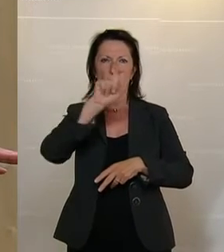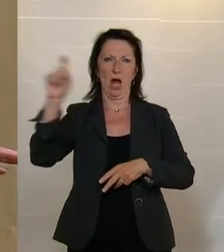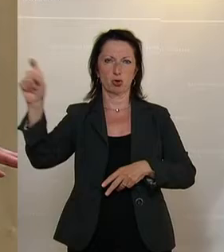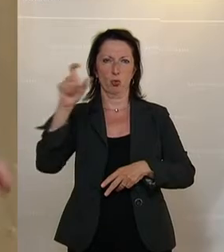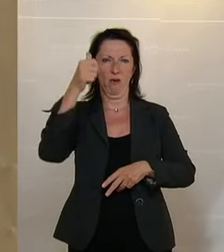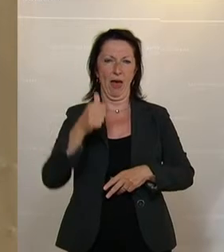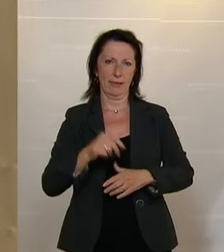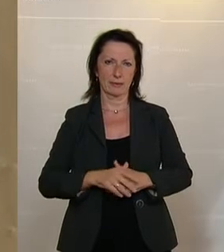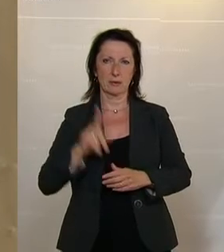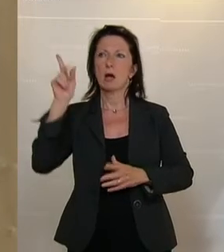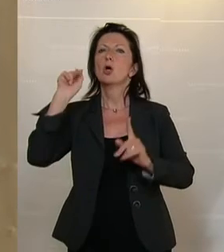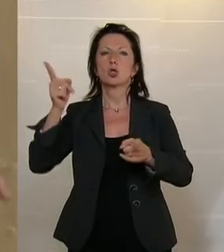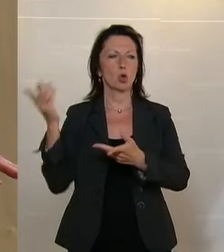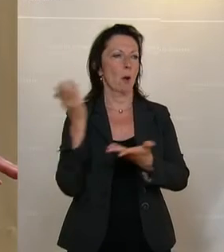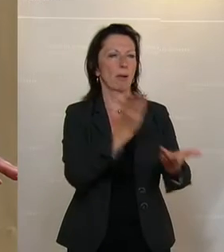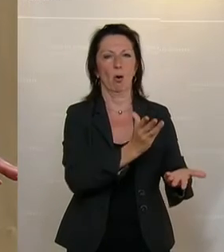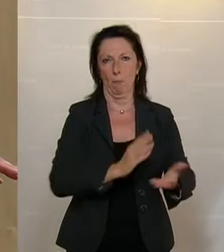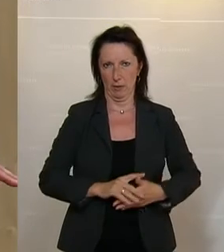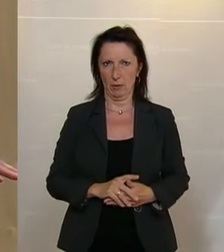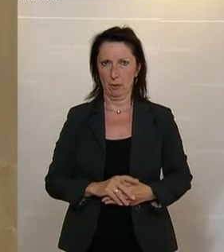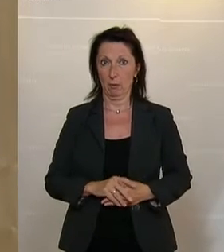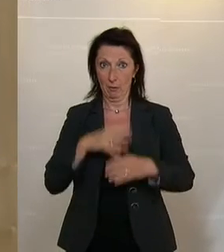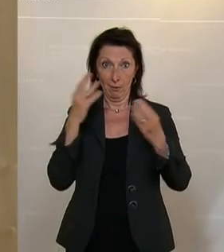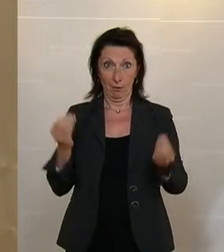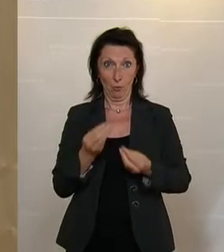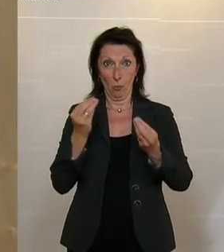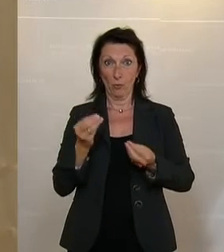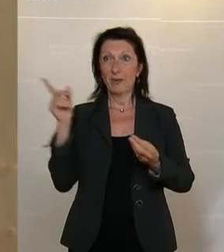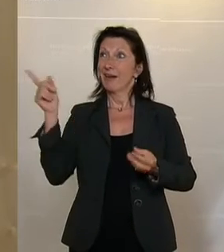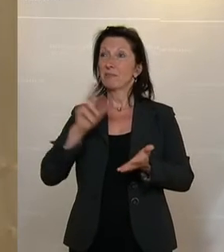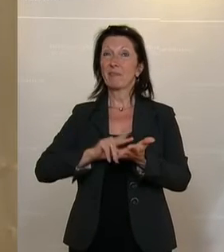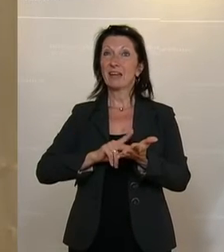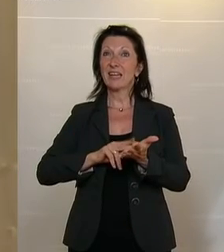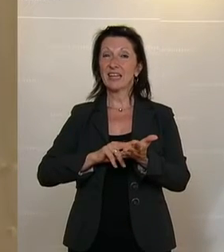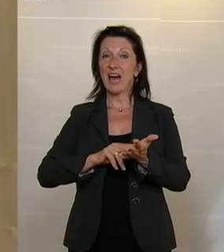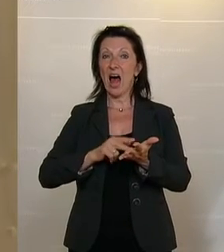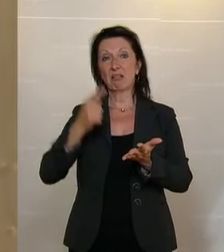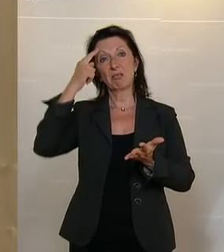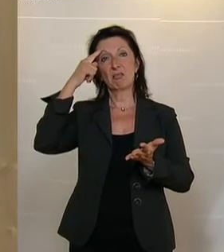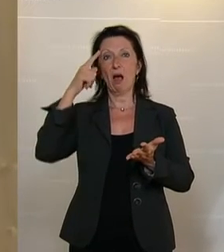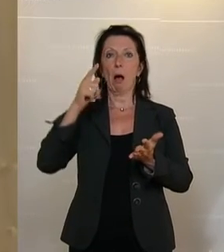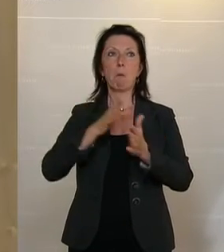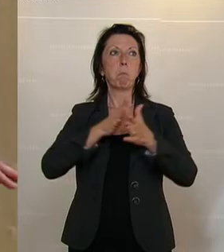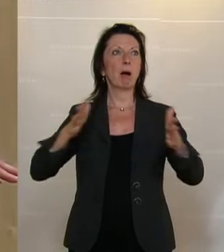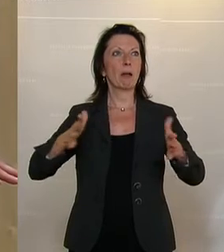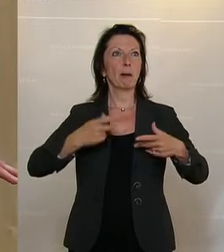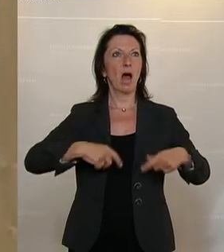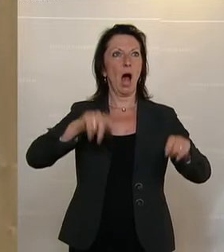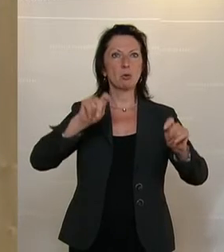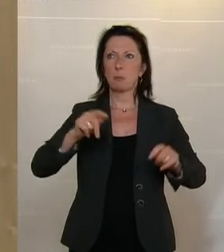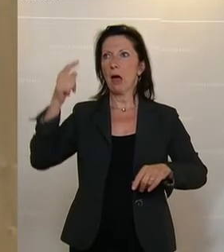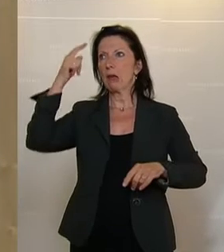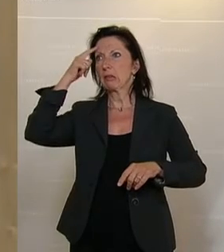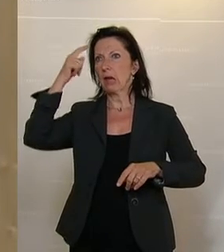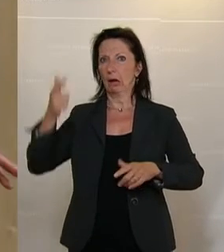1, weil Sie Digitalisierung mit Endgeräten und Breitbandausbau gleichsetzen und mit sonst nichts